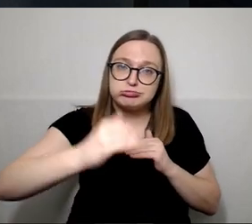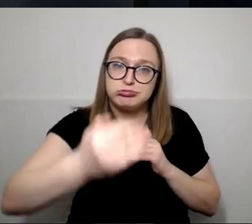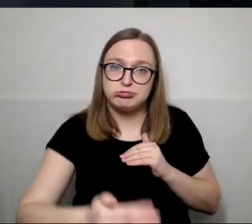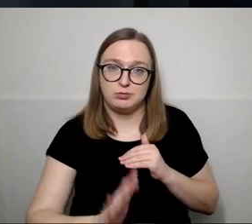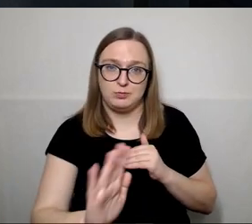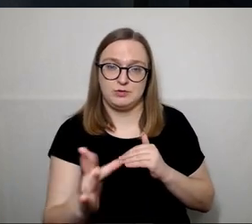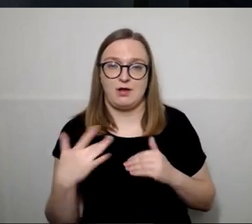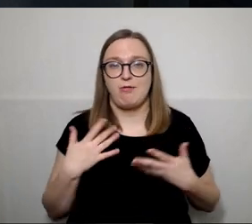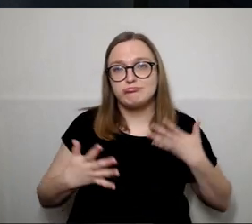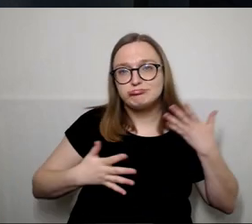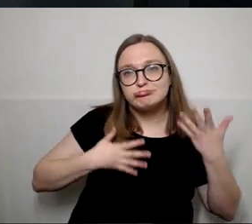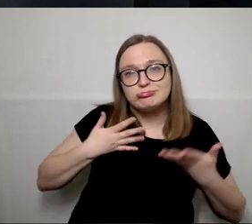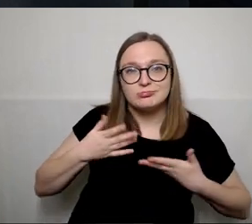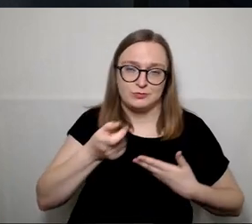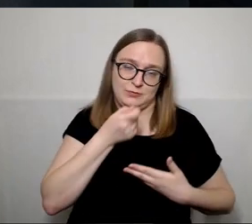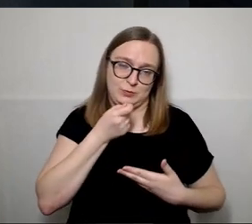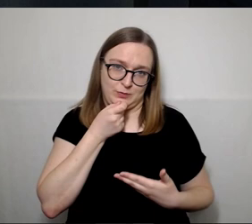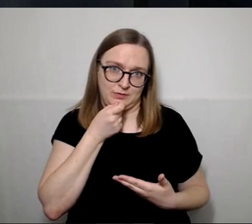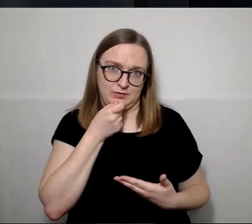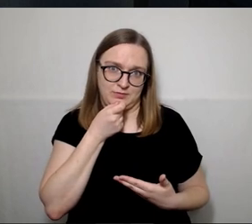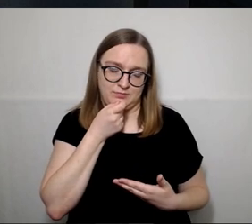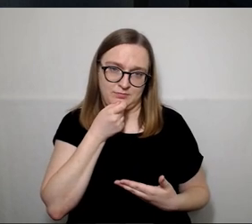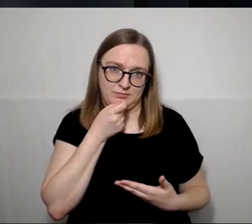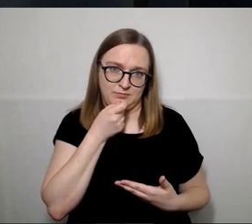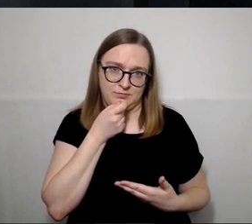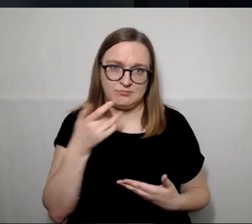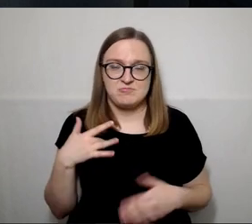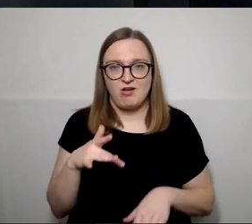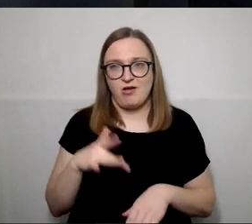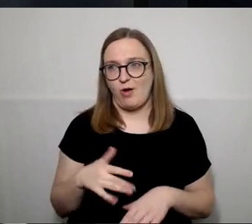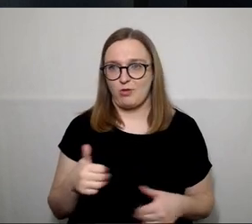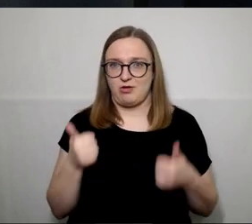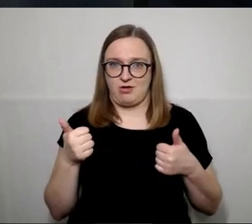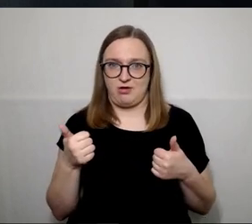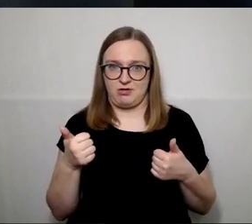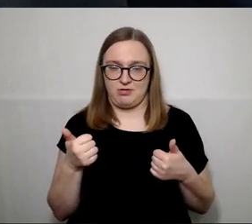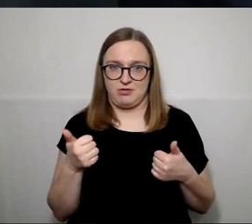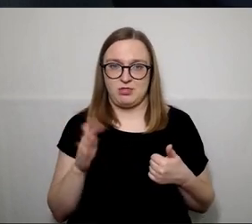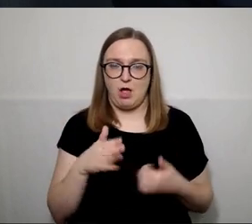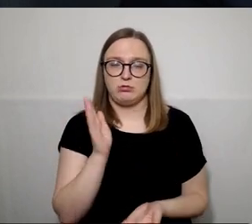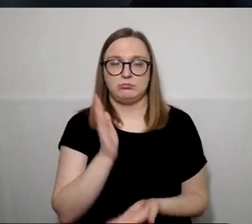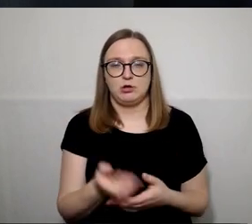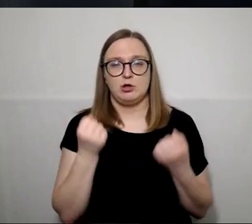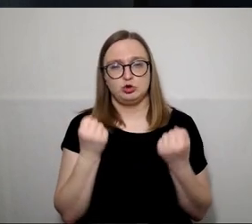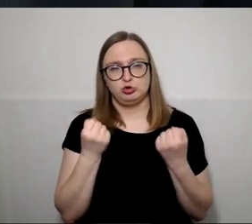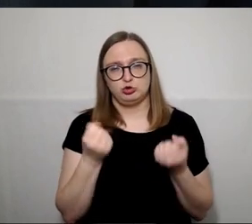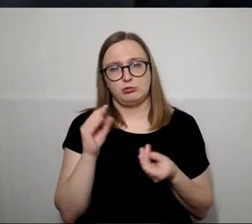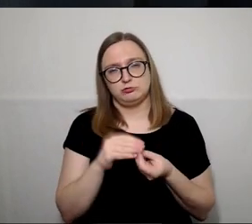emocijų gauna daugiau ir tas savijauta kitokia, negu monotoniškas važiavimas tuo keliu.